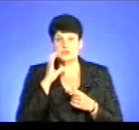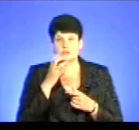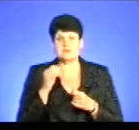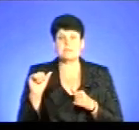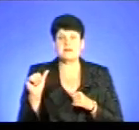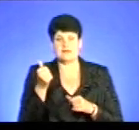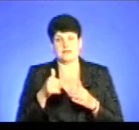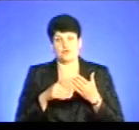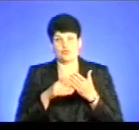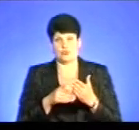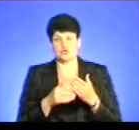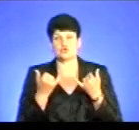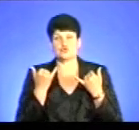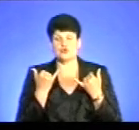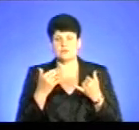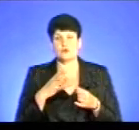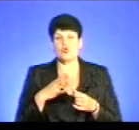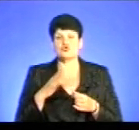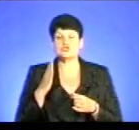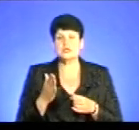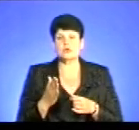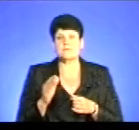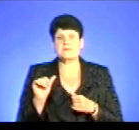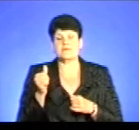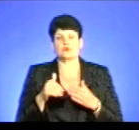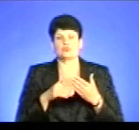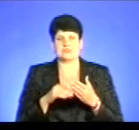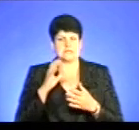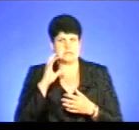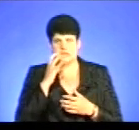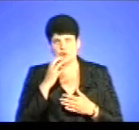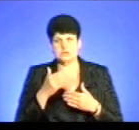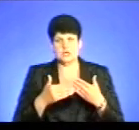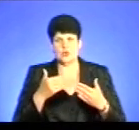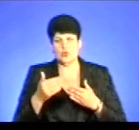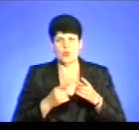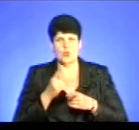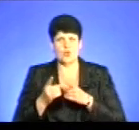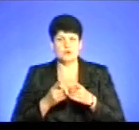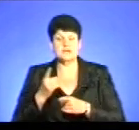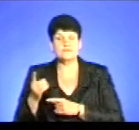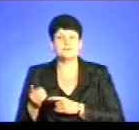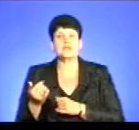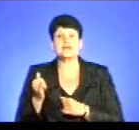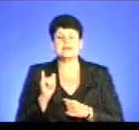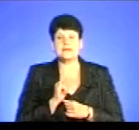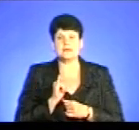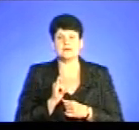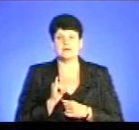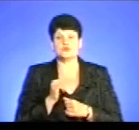допомогу. Тобто, сьогодні ми очікуємо від первинної допомоги дуже серйозних кроків, серйозних змін. І якраз